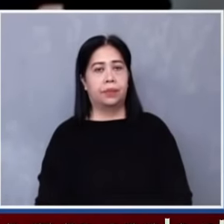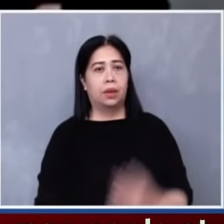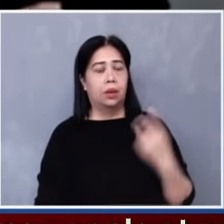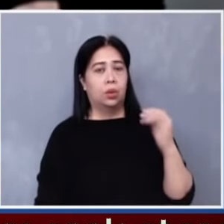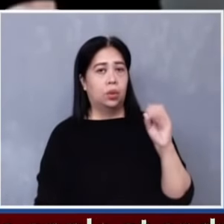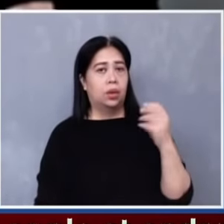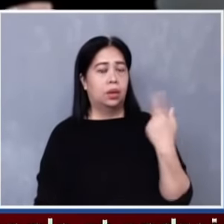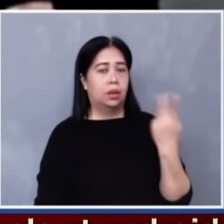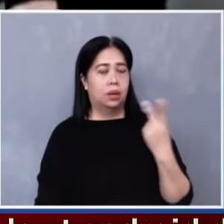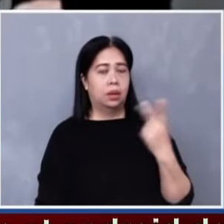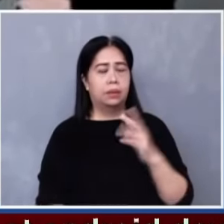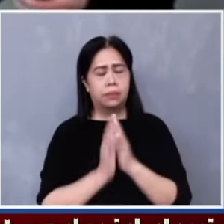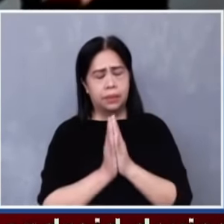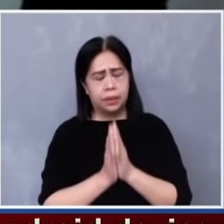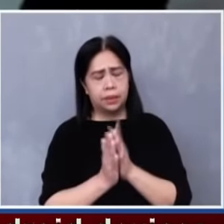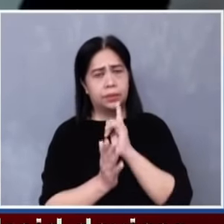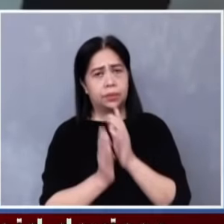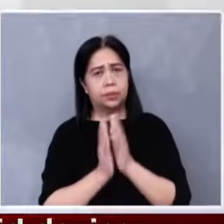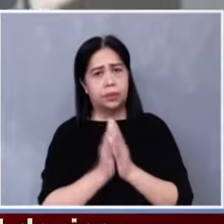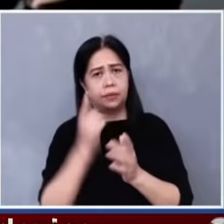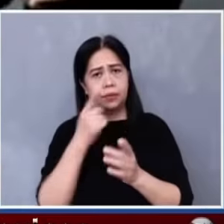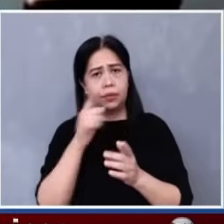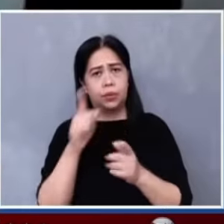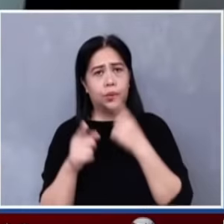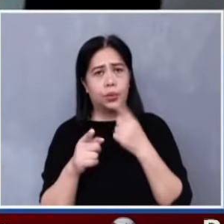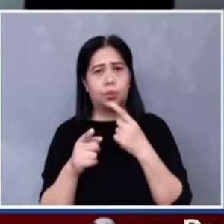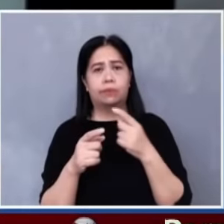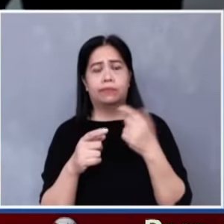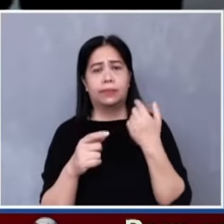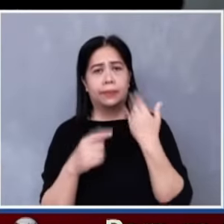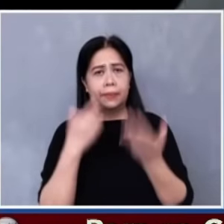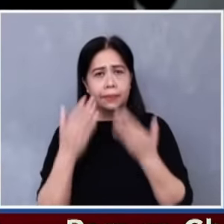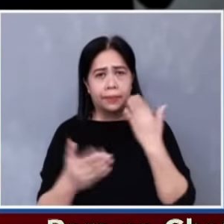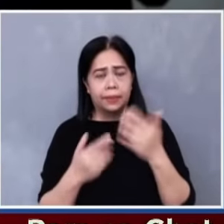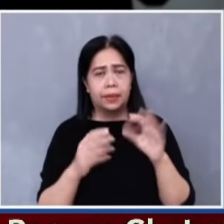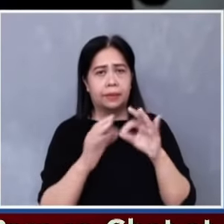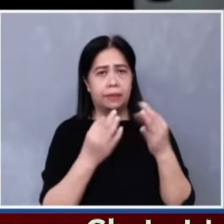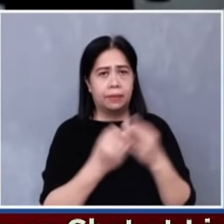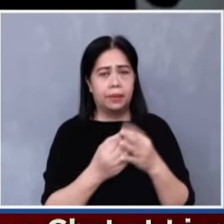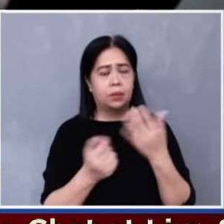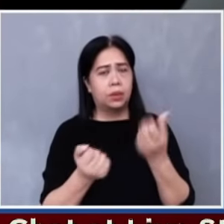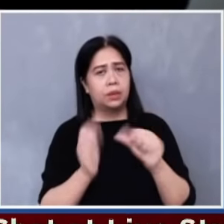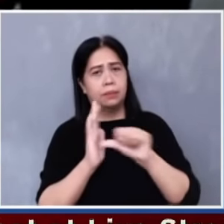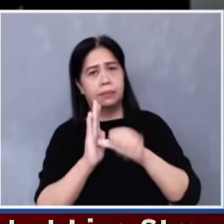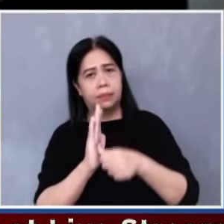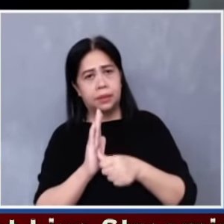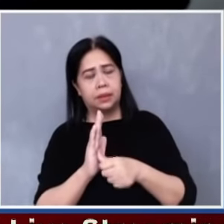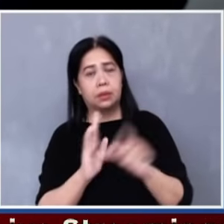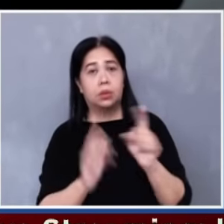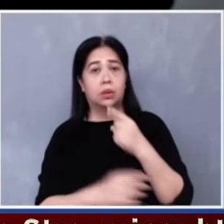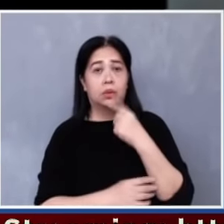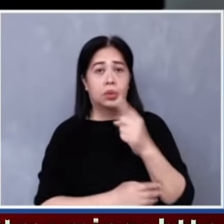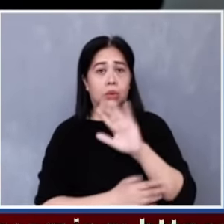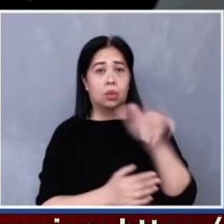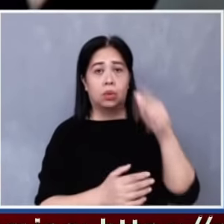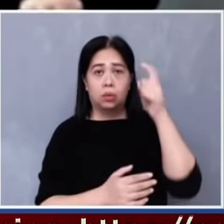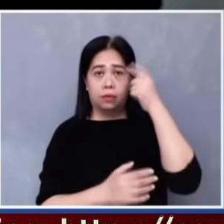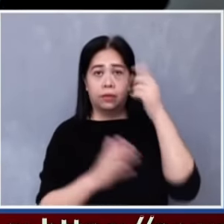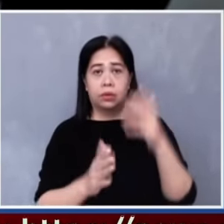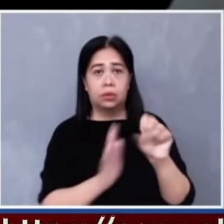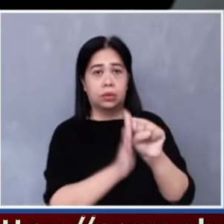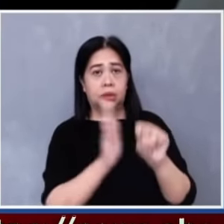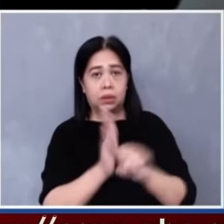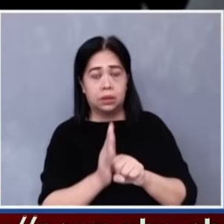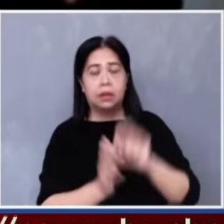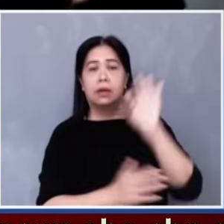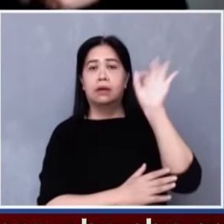sincerely mean this, pray for those who've lost loved ones. But I want to emphasize what I told all the governors. The federal government